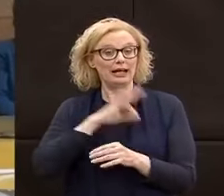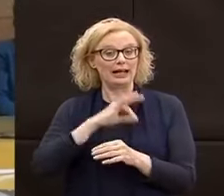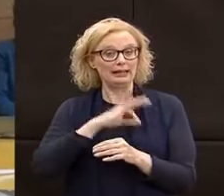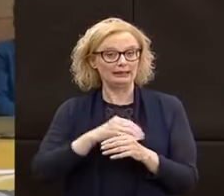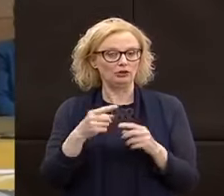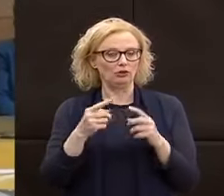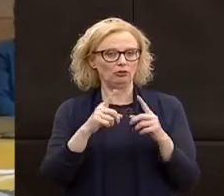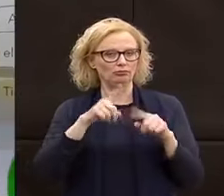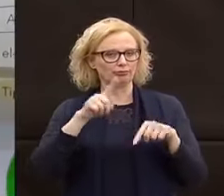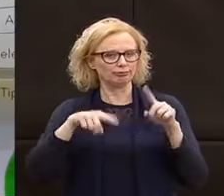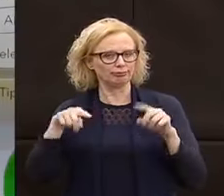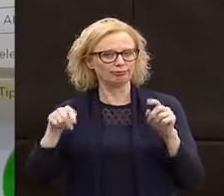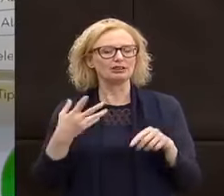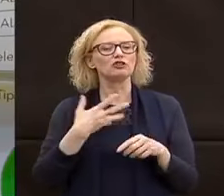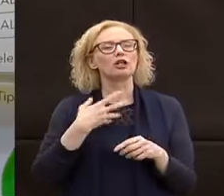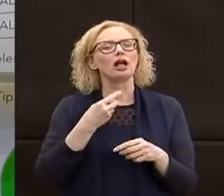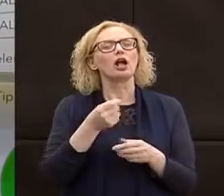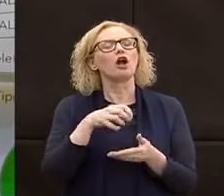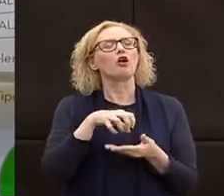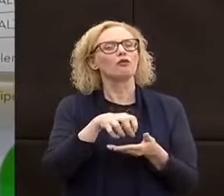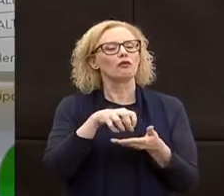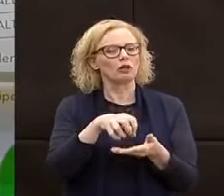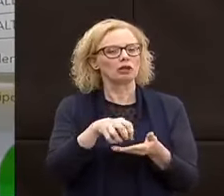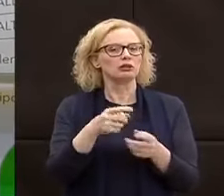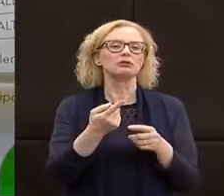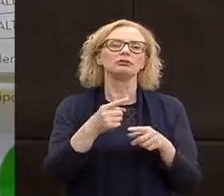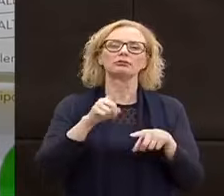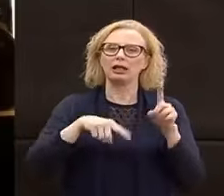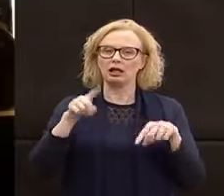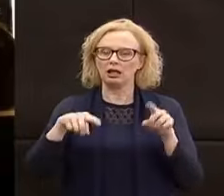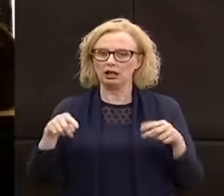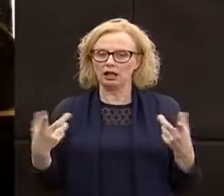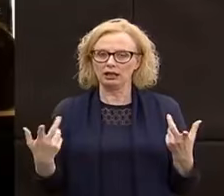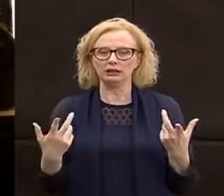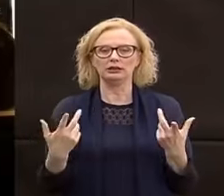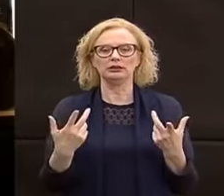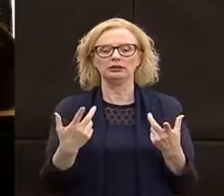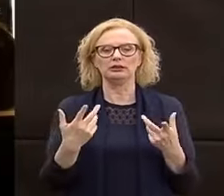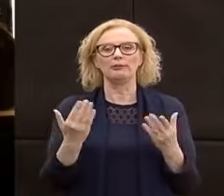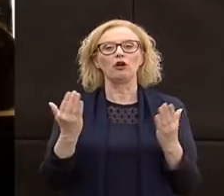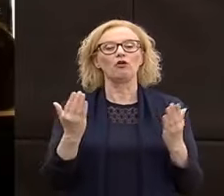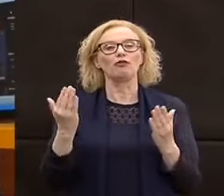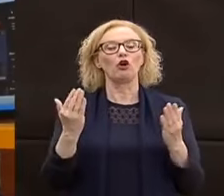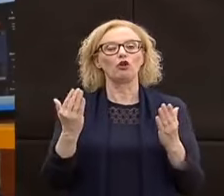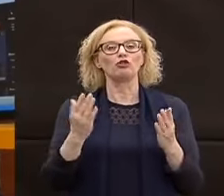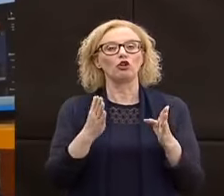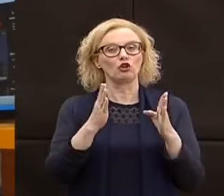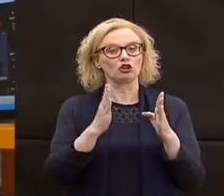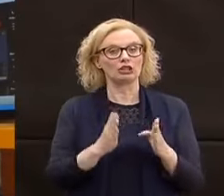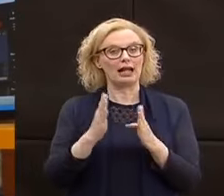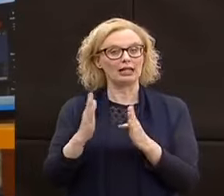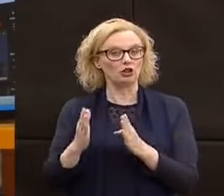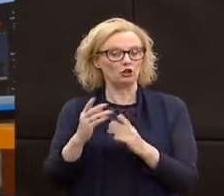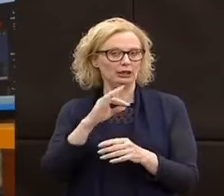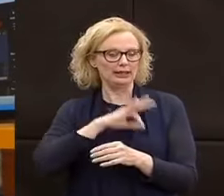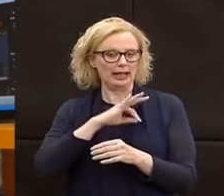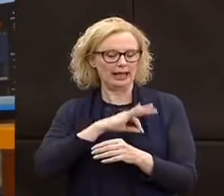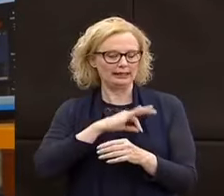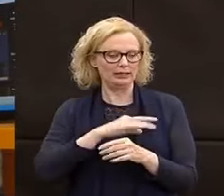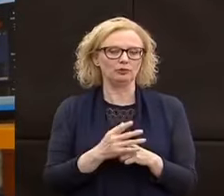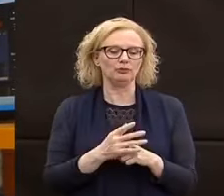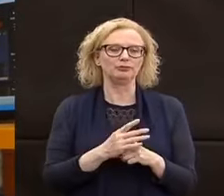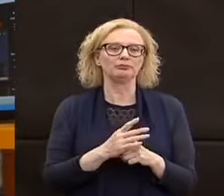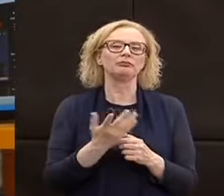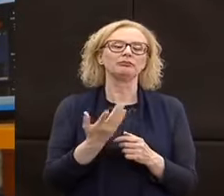contributi a fondo perduto diversi rispetto allo scaglione di reddito. Si